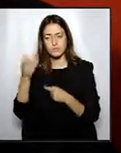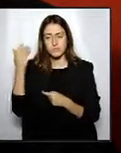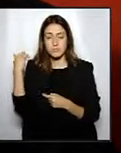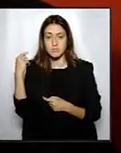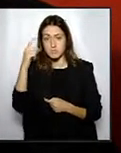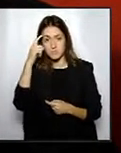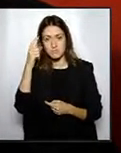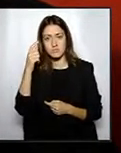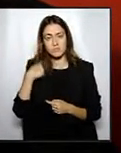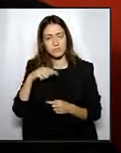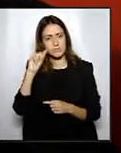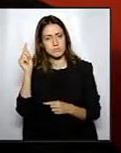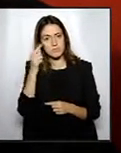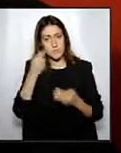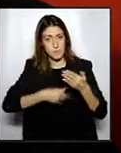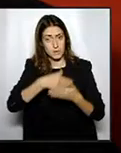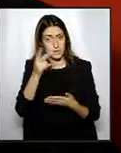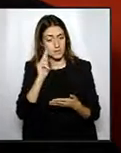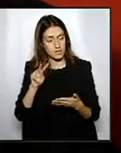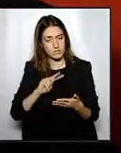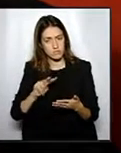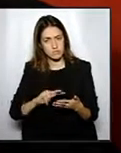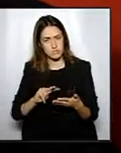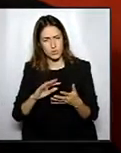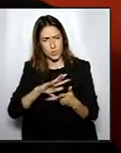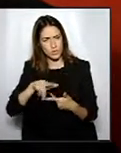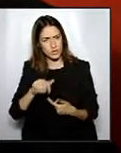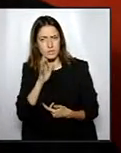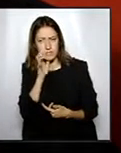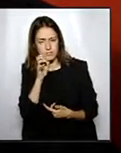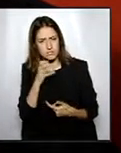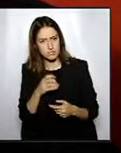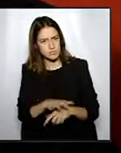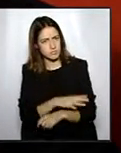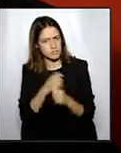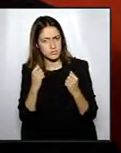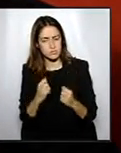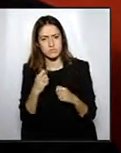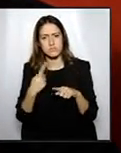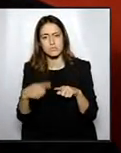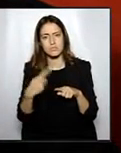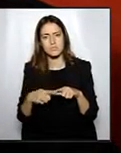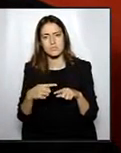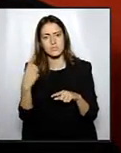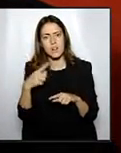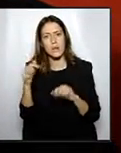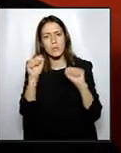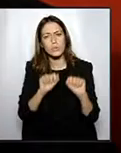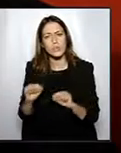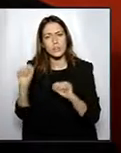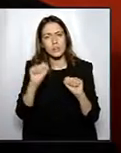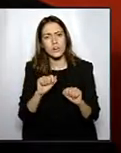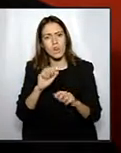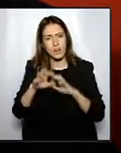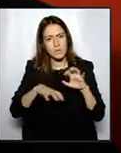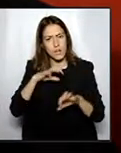-nos a través de la plensa d'aquesta notícia tan macabra i evidentment tan esgarifosa. Com ja saben, la protectora, la protectora